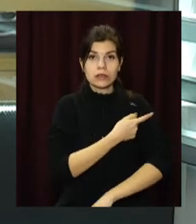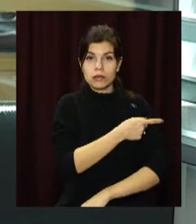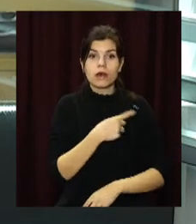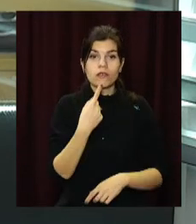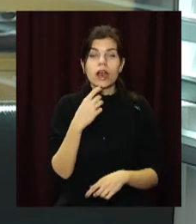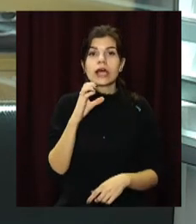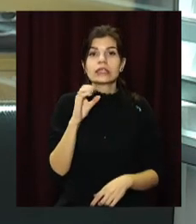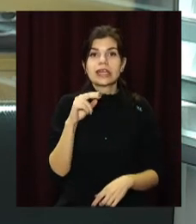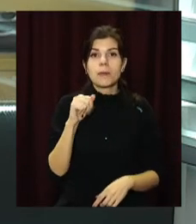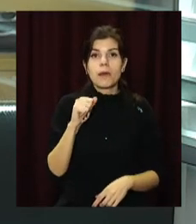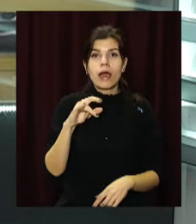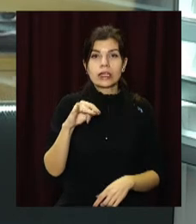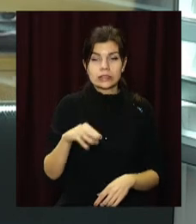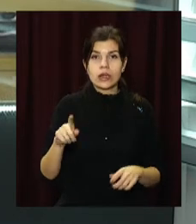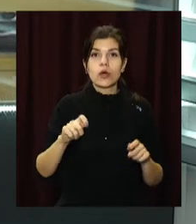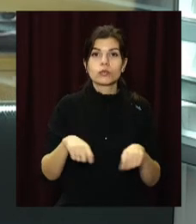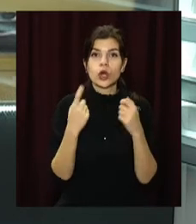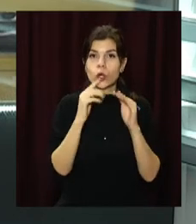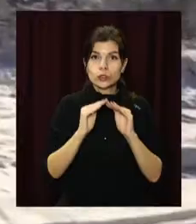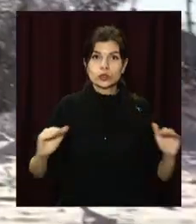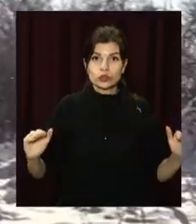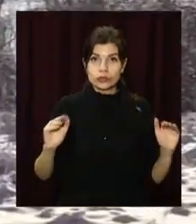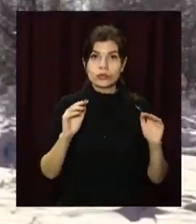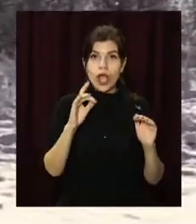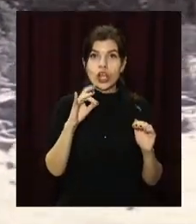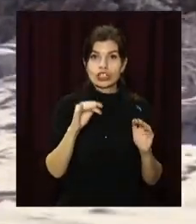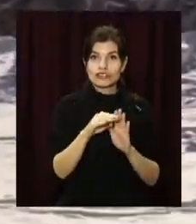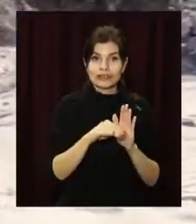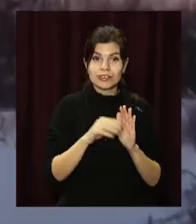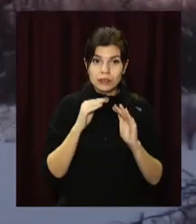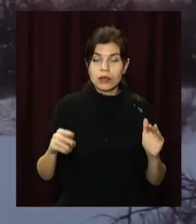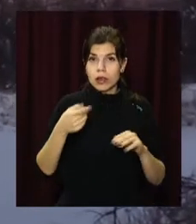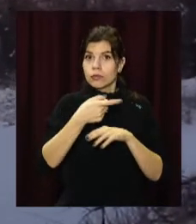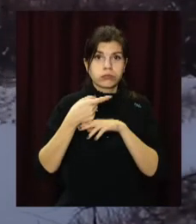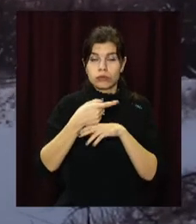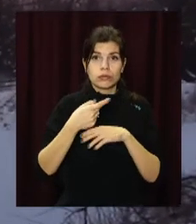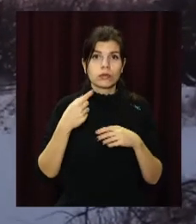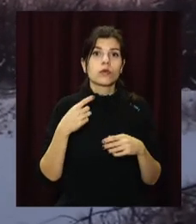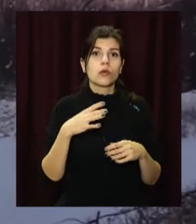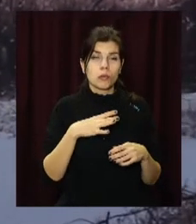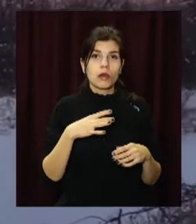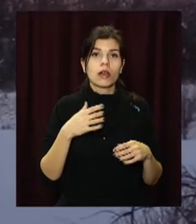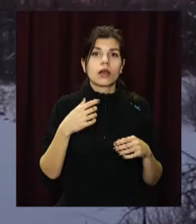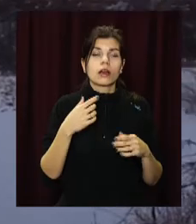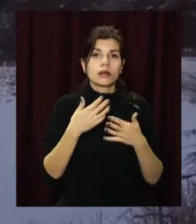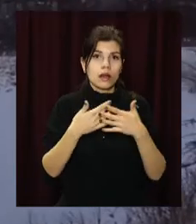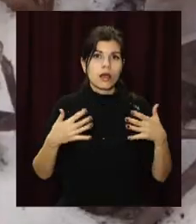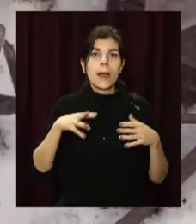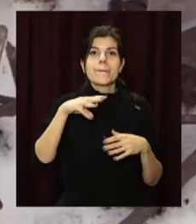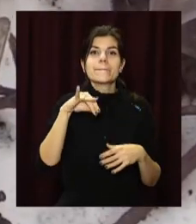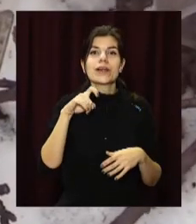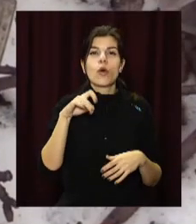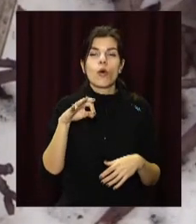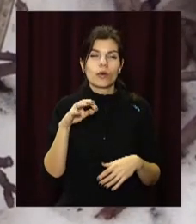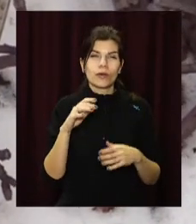сепаратисти п'ять разів порушили режим тишін. Позиції українських воїнів обстрілювали з кулеметів і гранатометів поблизу Новомихайлівки,